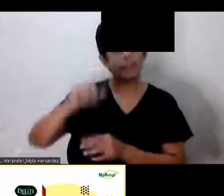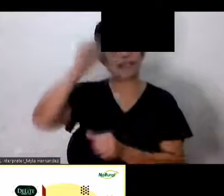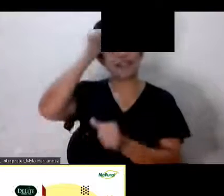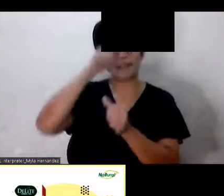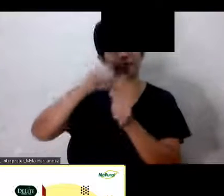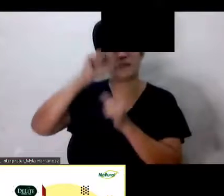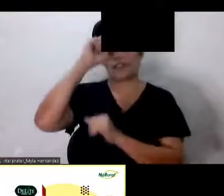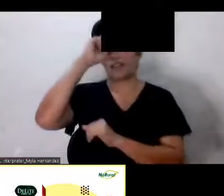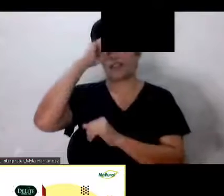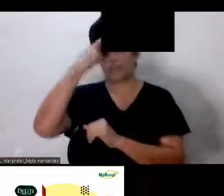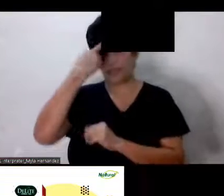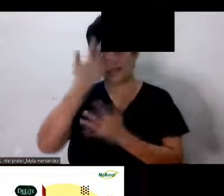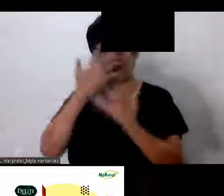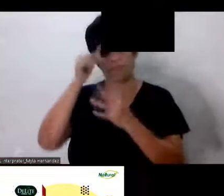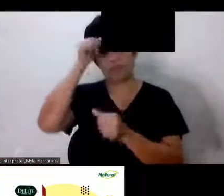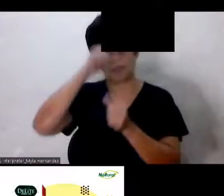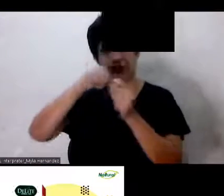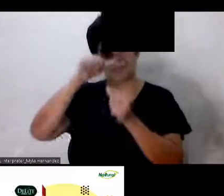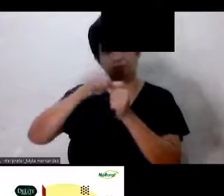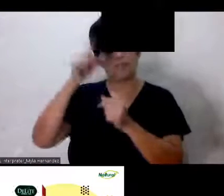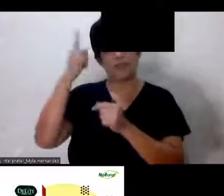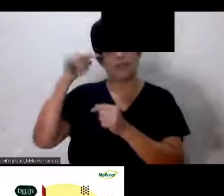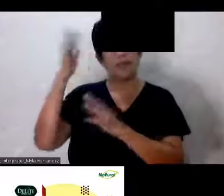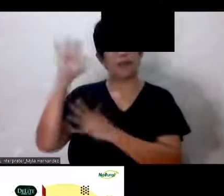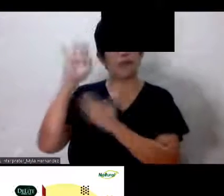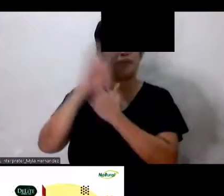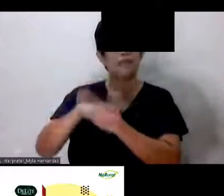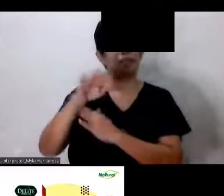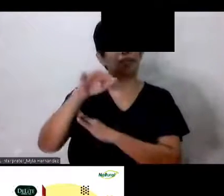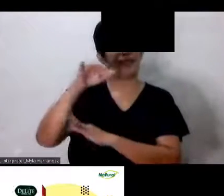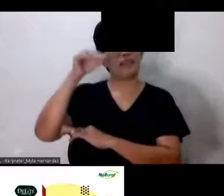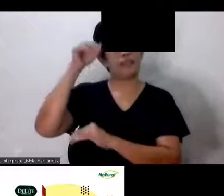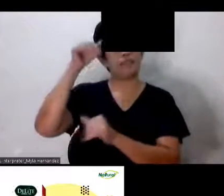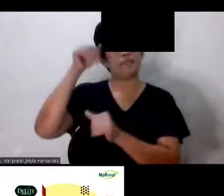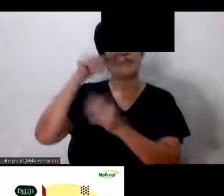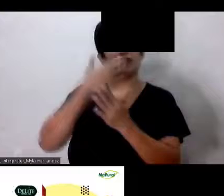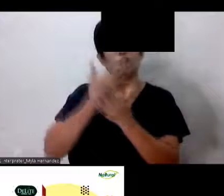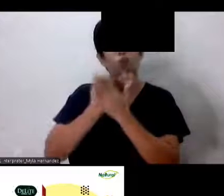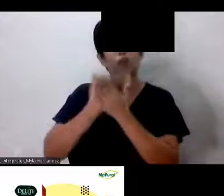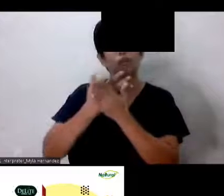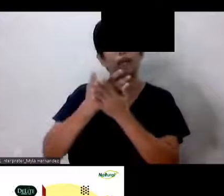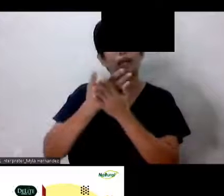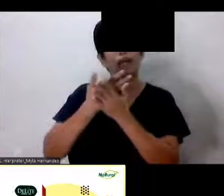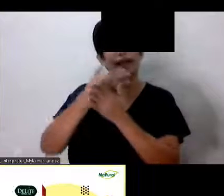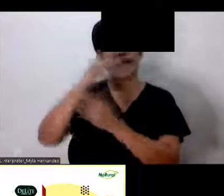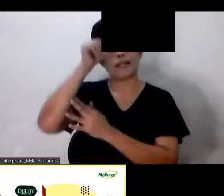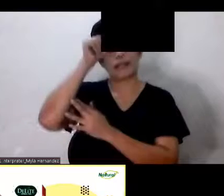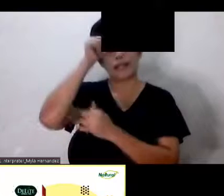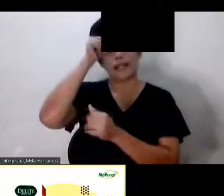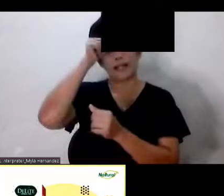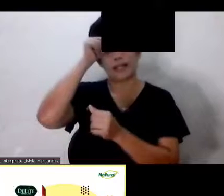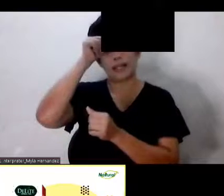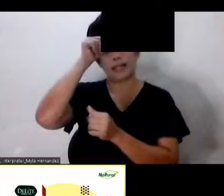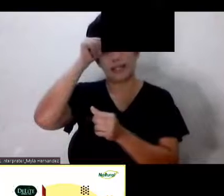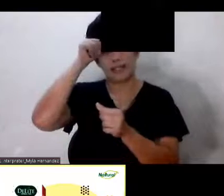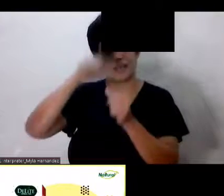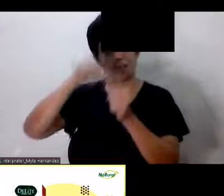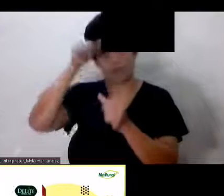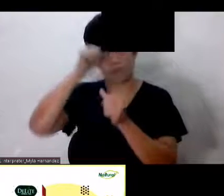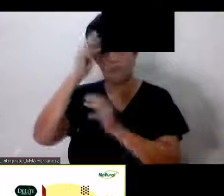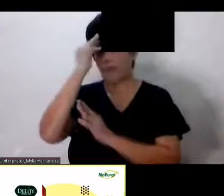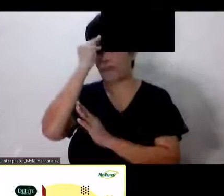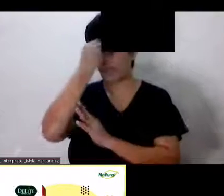balik natin Ang magagandang alaala Ng mga taong minamahal natin Ayan Paano raw Okay Nagtatanong sila Go ahead